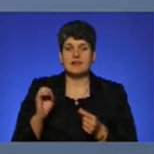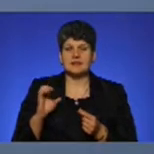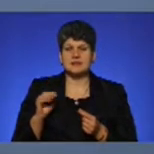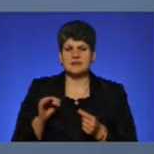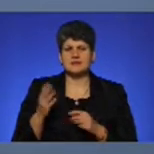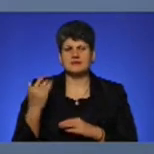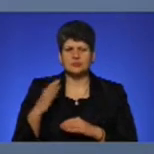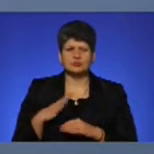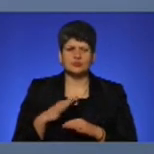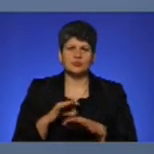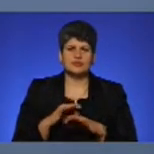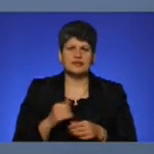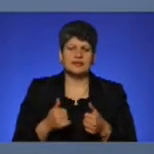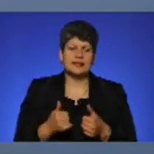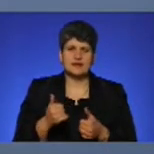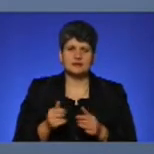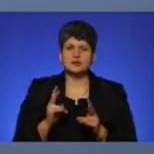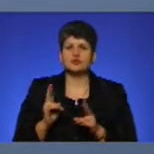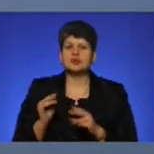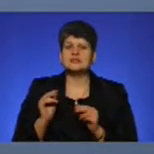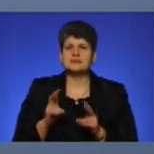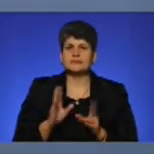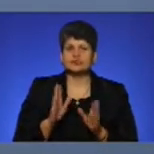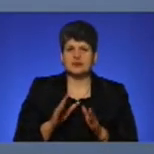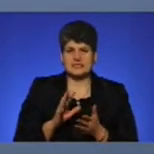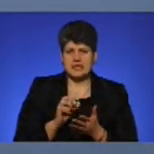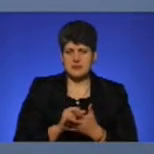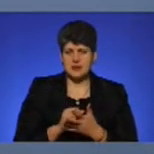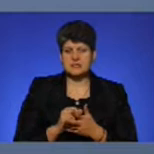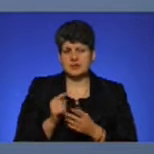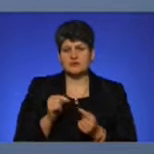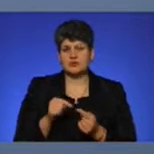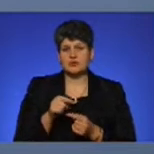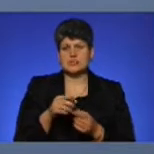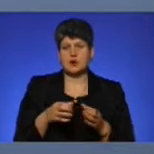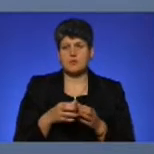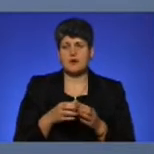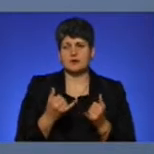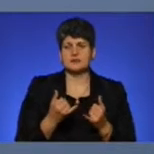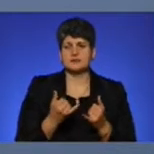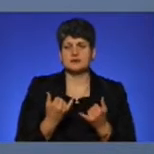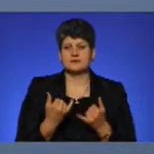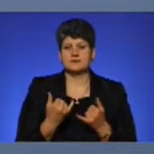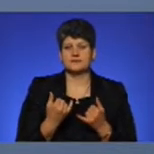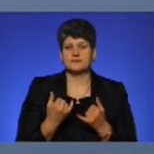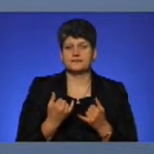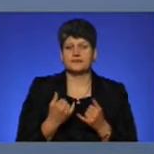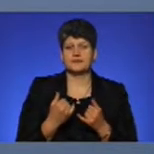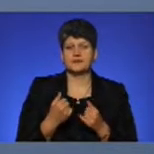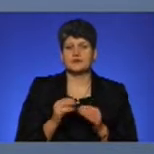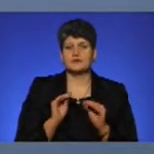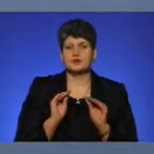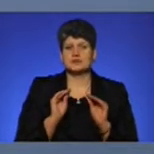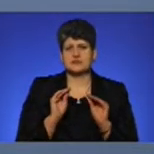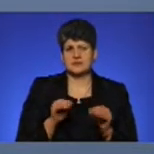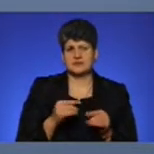тендер, хто цим буде займатися. І, відповідно, ця компанія, вона в свого часу встановила